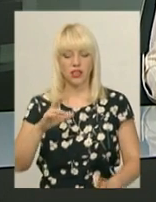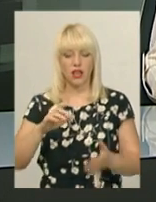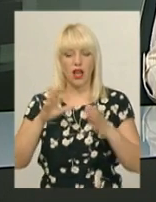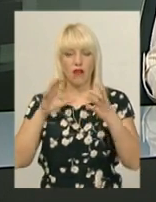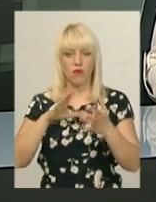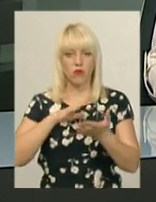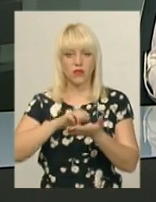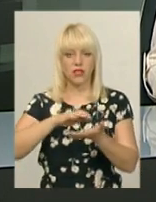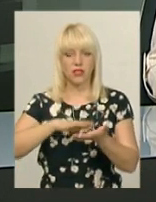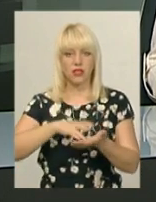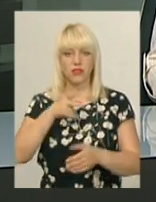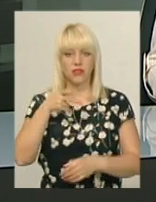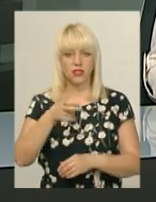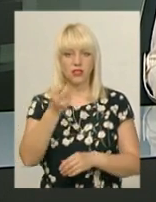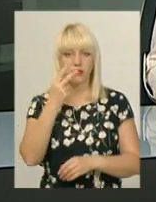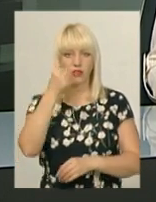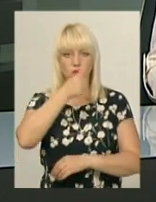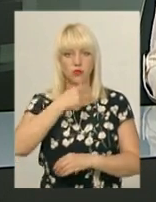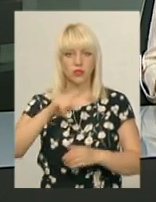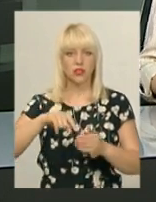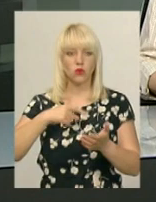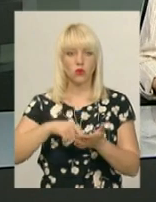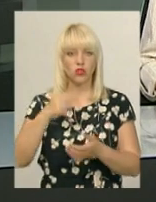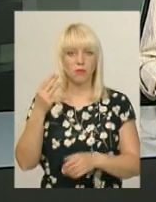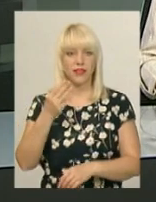зареєстрований 2012 року у Шепетівці.